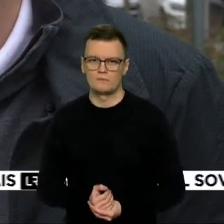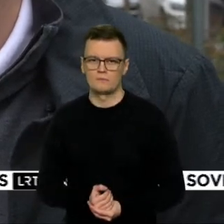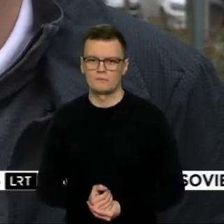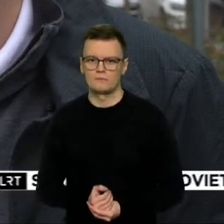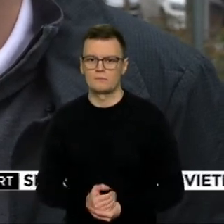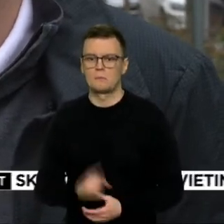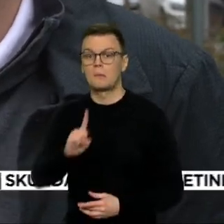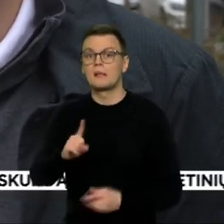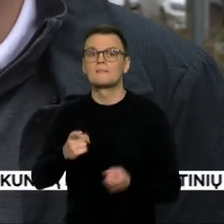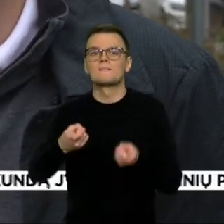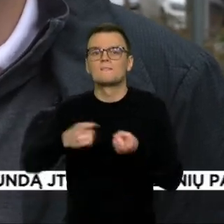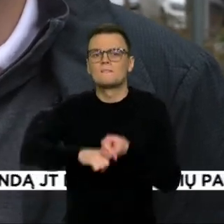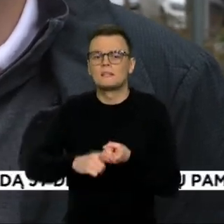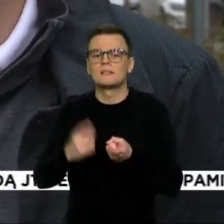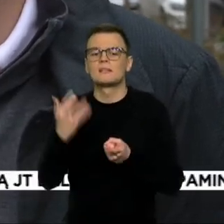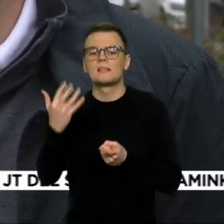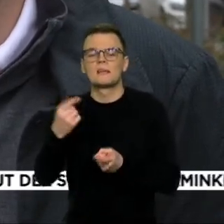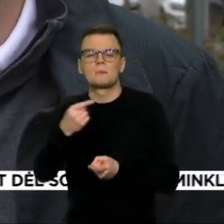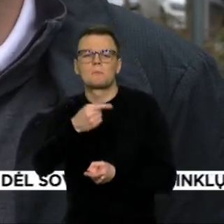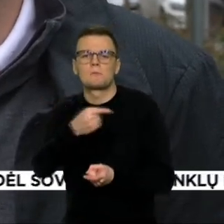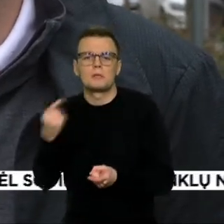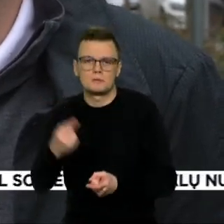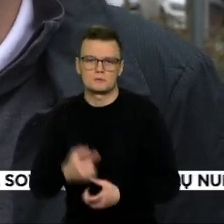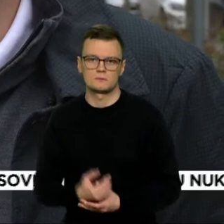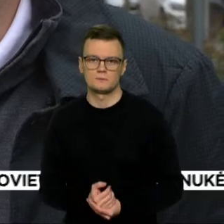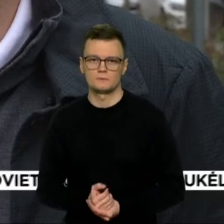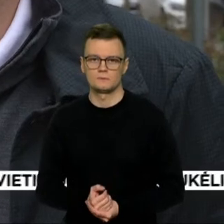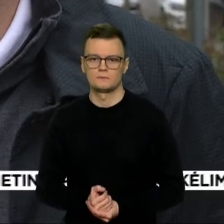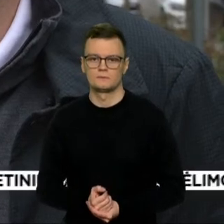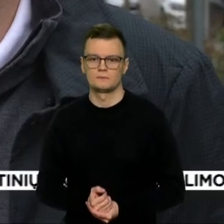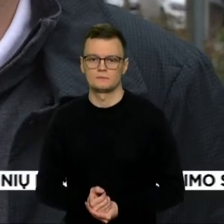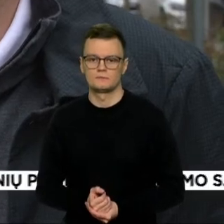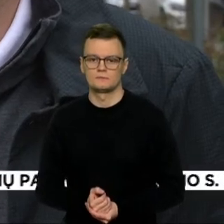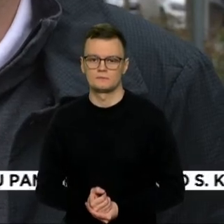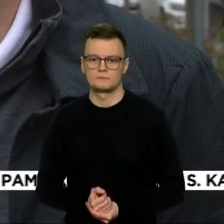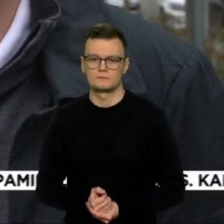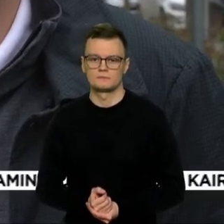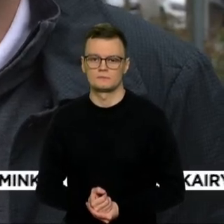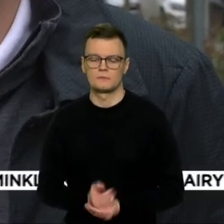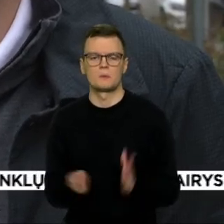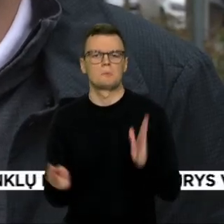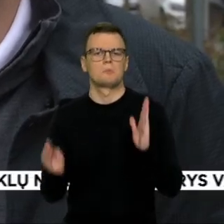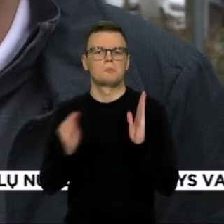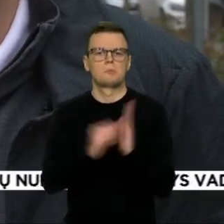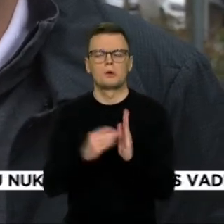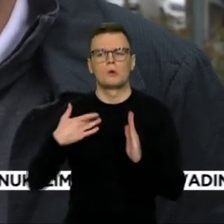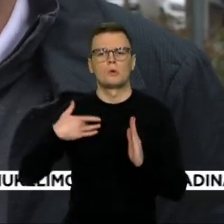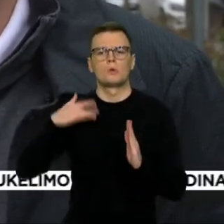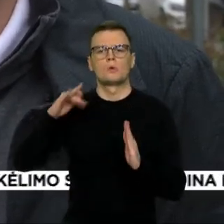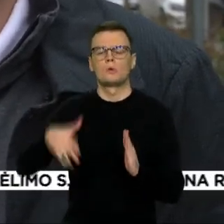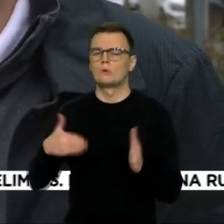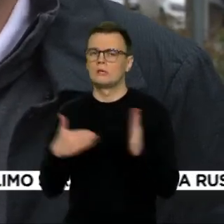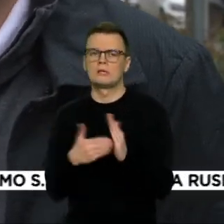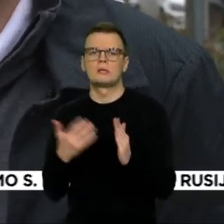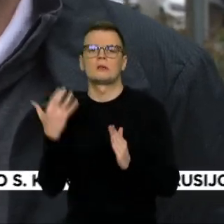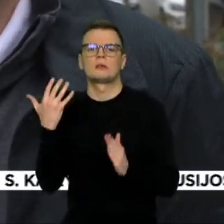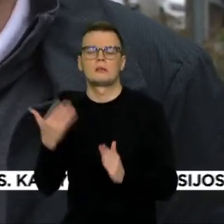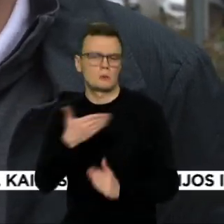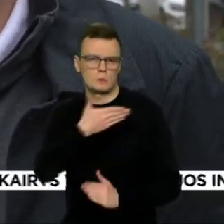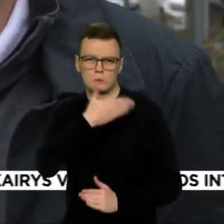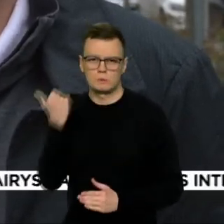dydžio tas minusas. Tai vėlgi nėra niekur pasakyta griežtai, koks jis turi būti. Dėl to